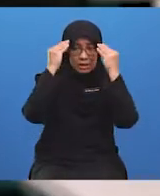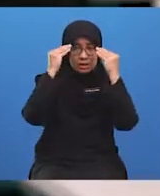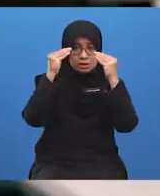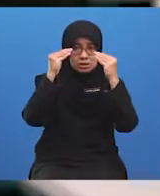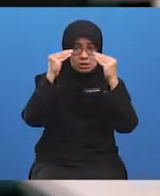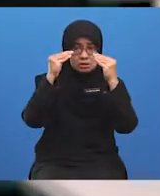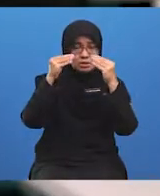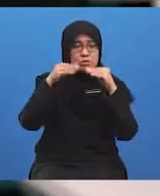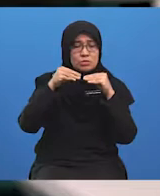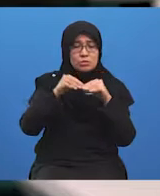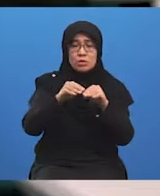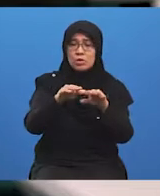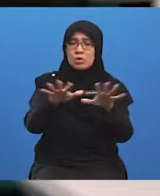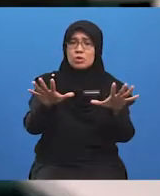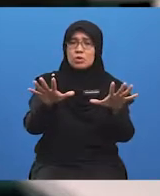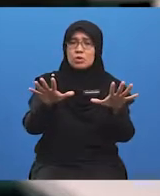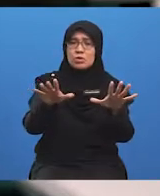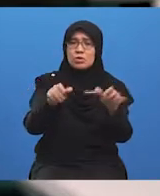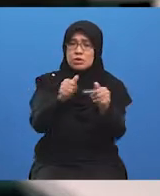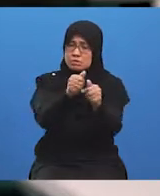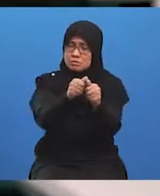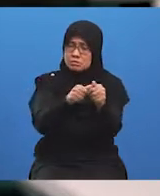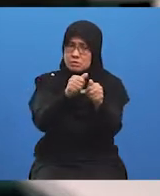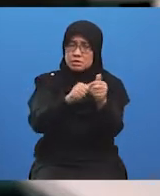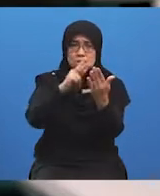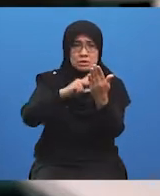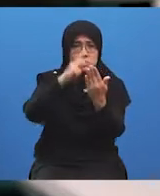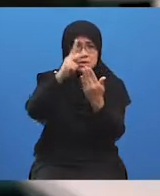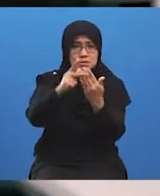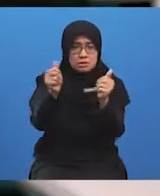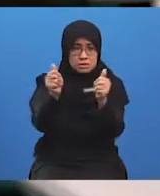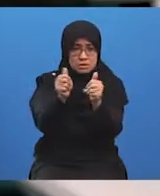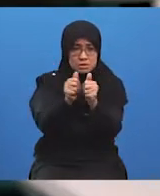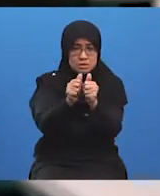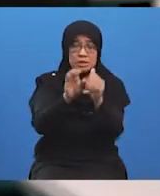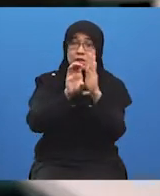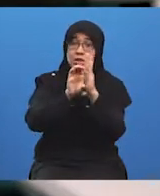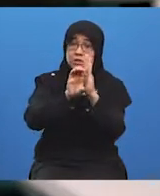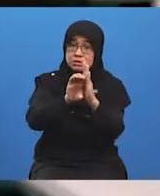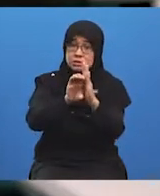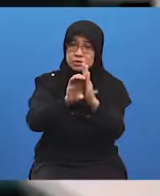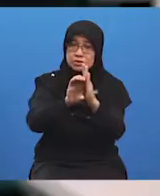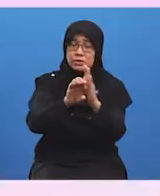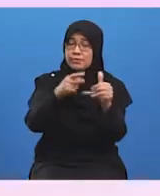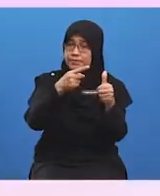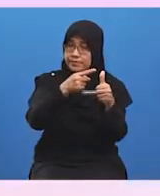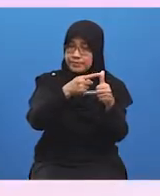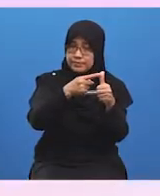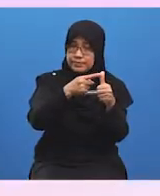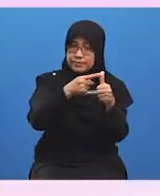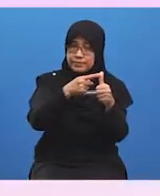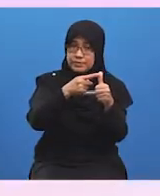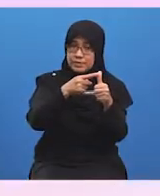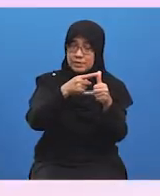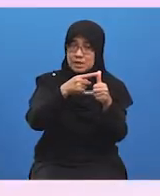perincikan setiap program ini berserta dengan contoh. Program pertama iaitu